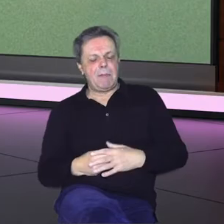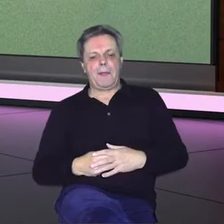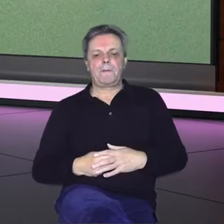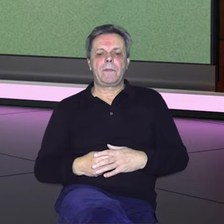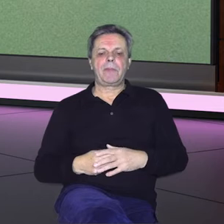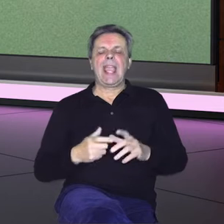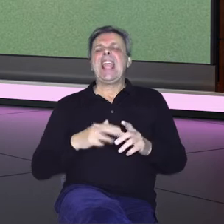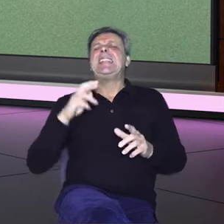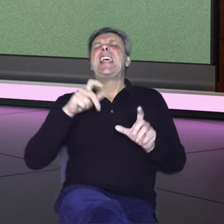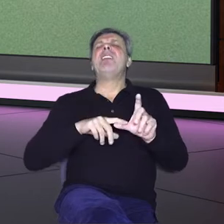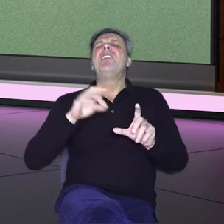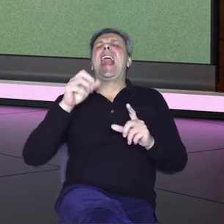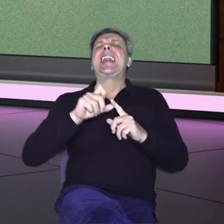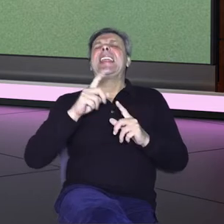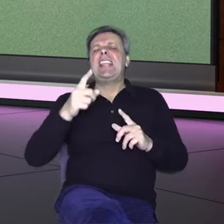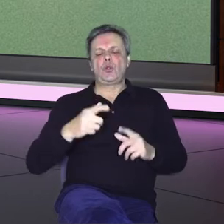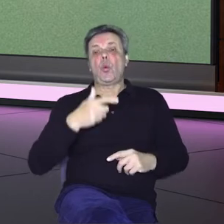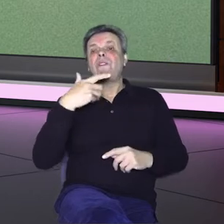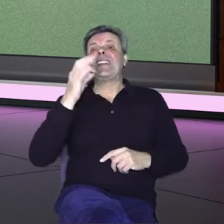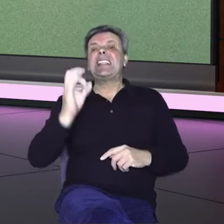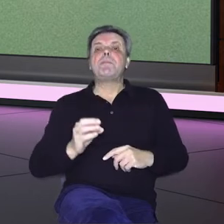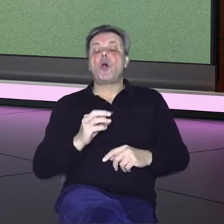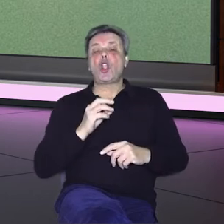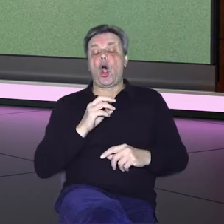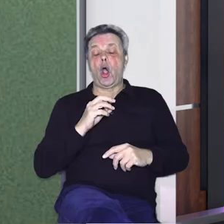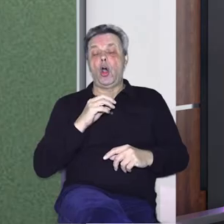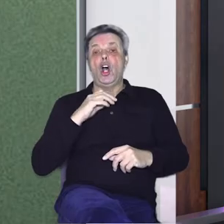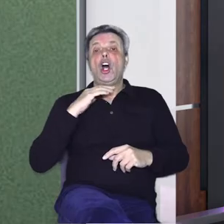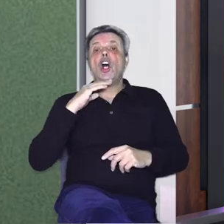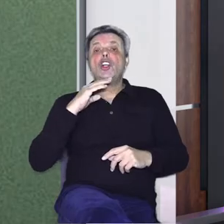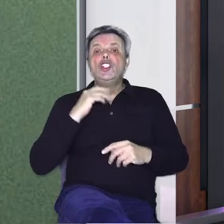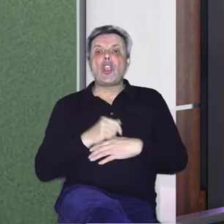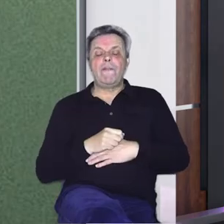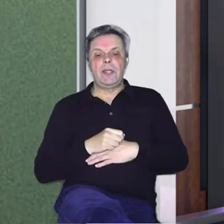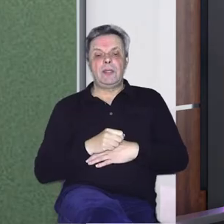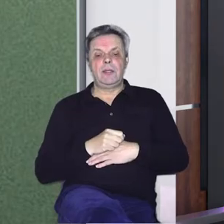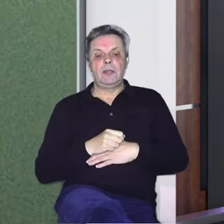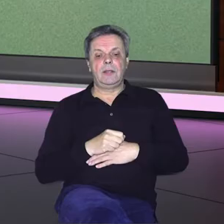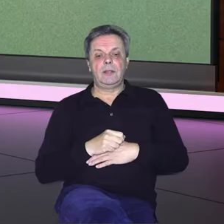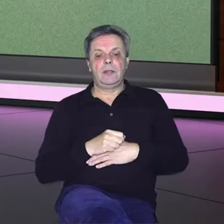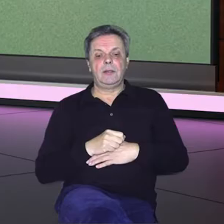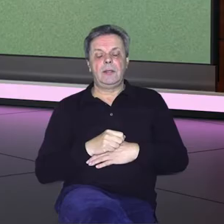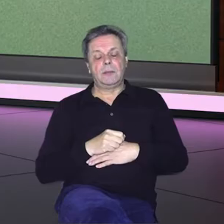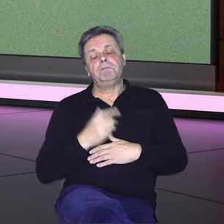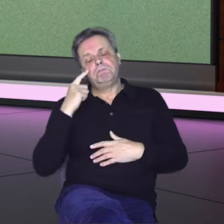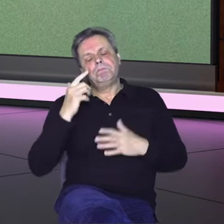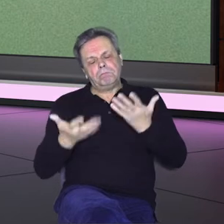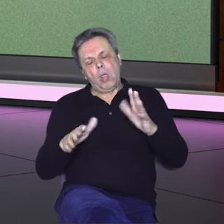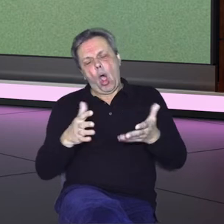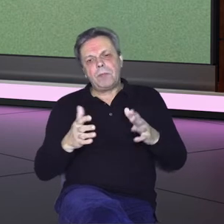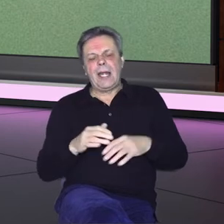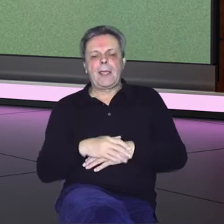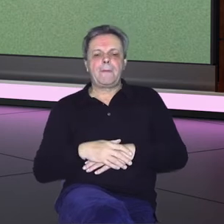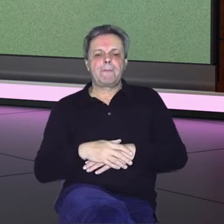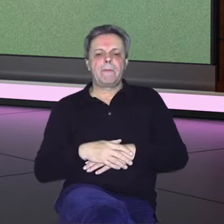Sefaridi su negdje 20% židova, je li tako, po prilici? Pa, od prilike, od